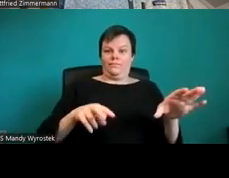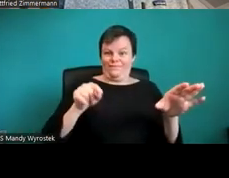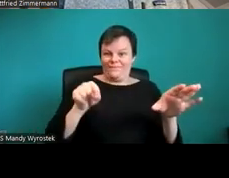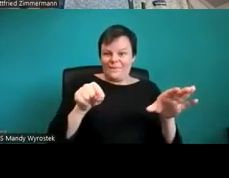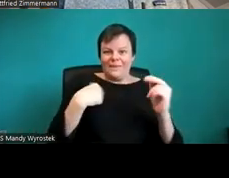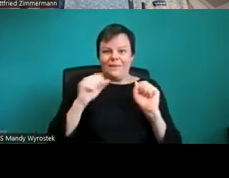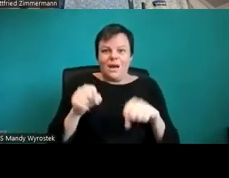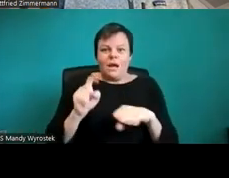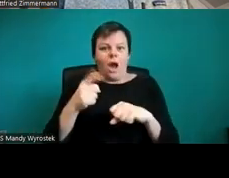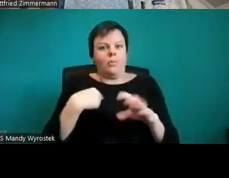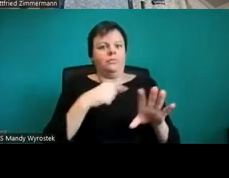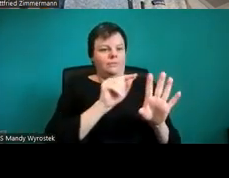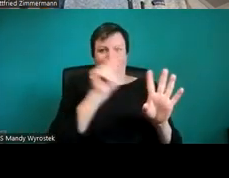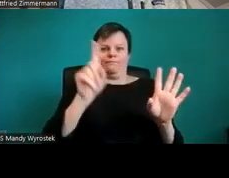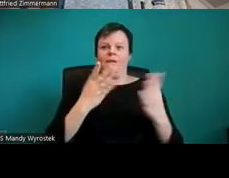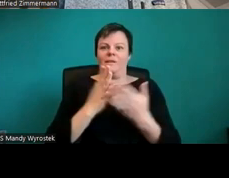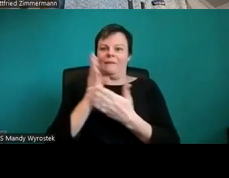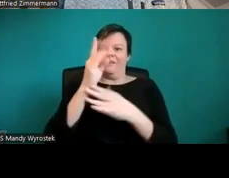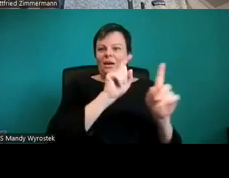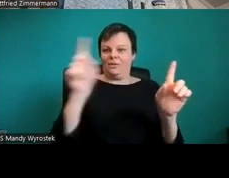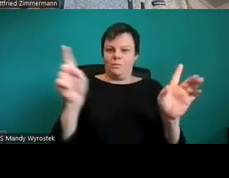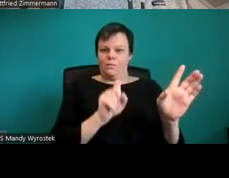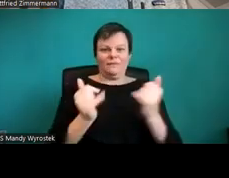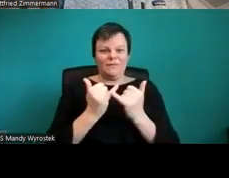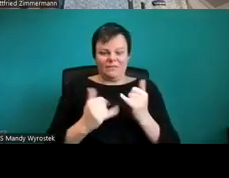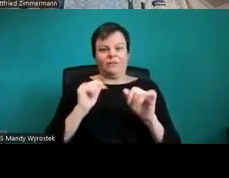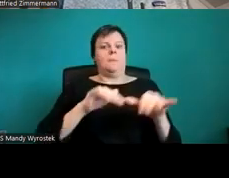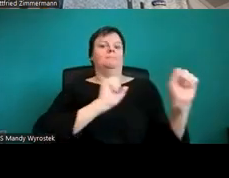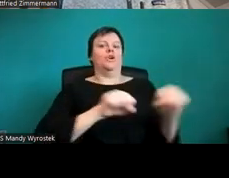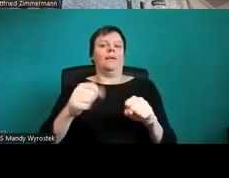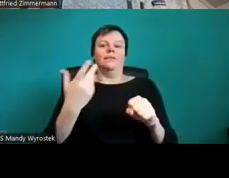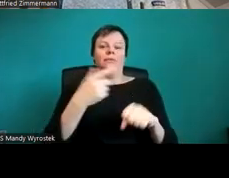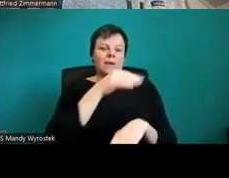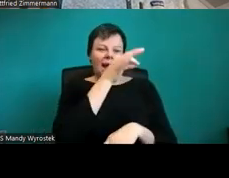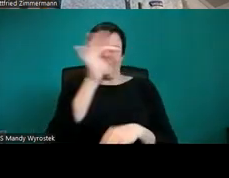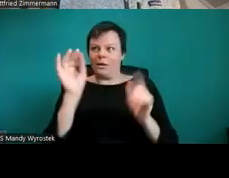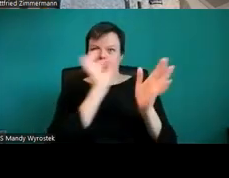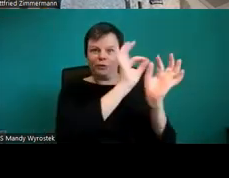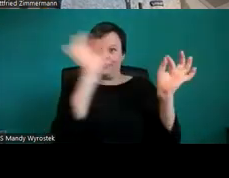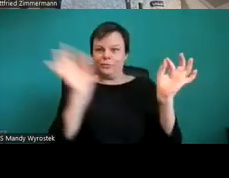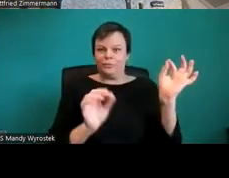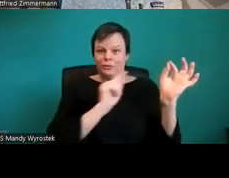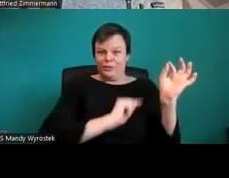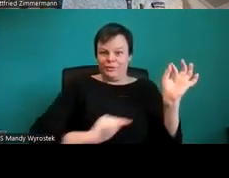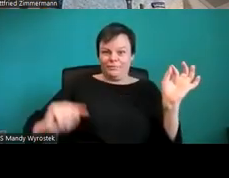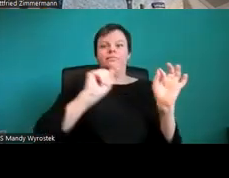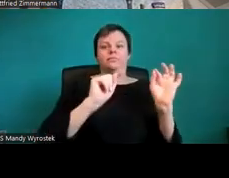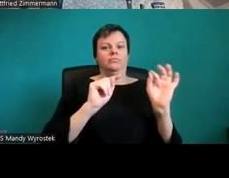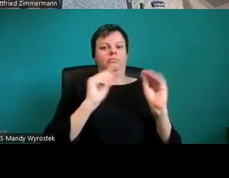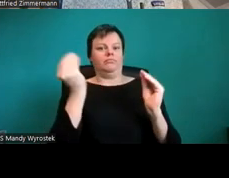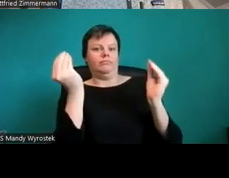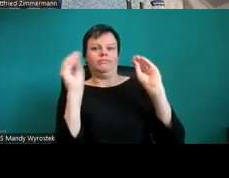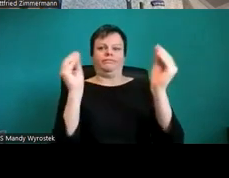dekorativ oder nicht dekorativ zu machen über diese Checkmarke. Das ist sehr einfach und sehr